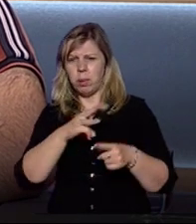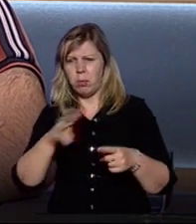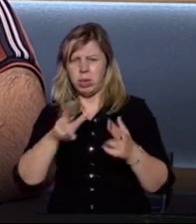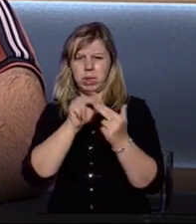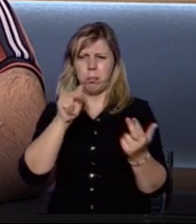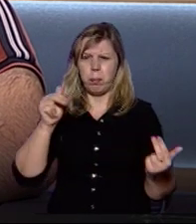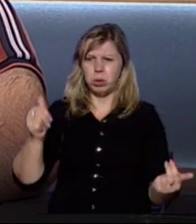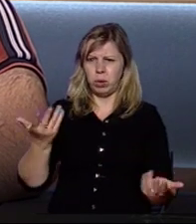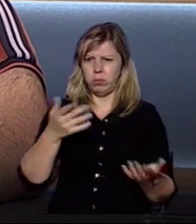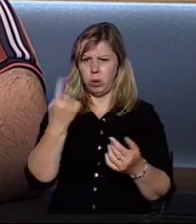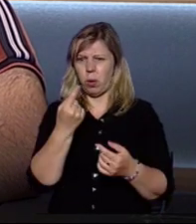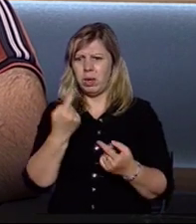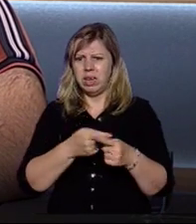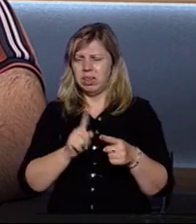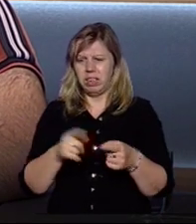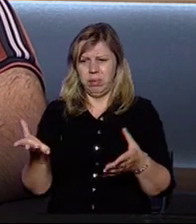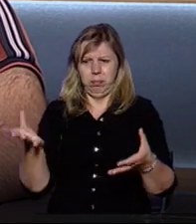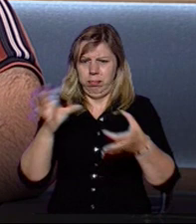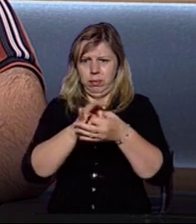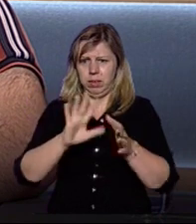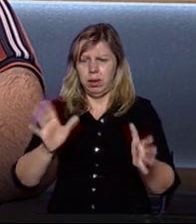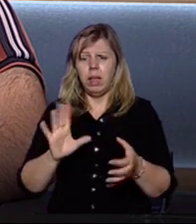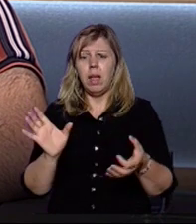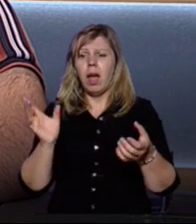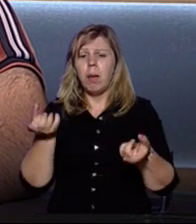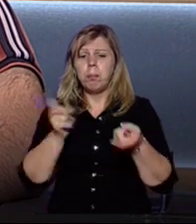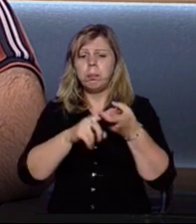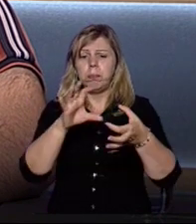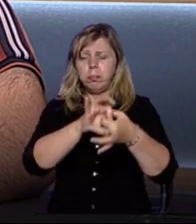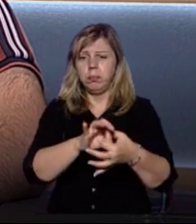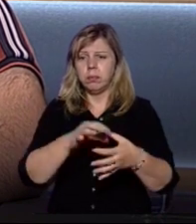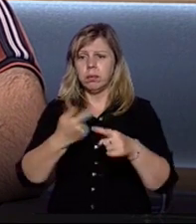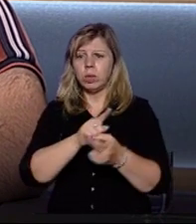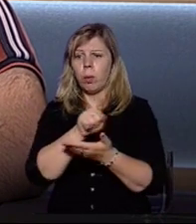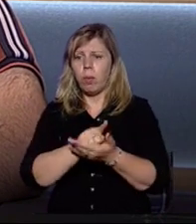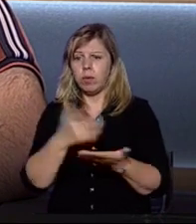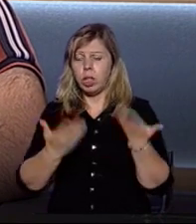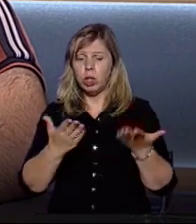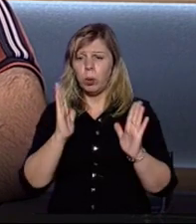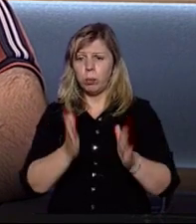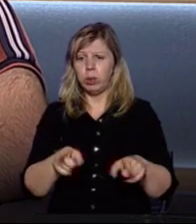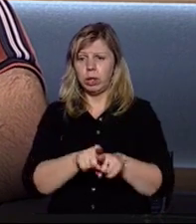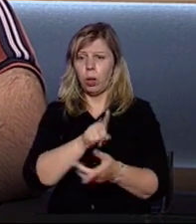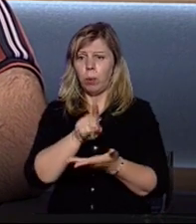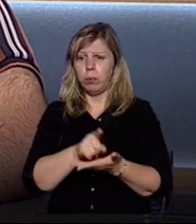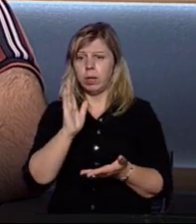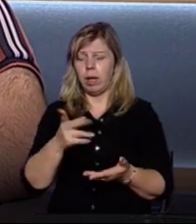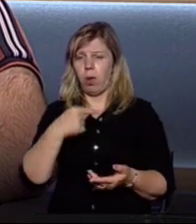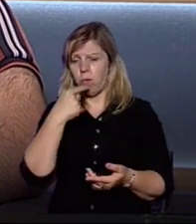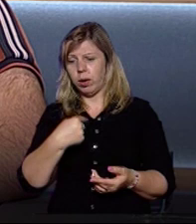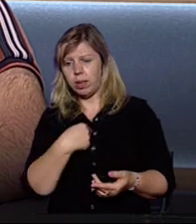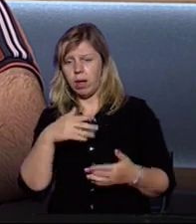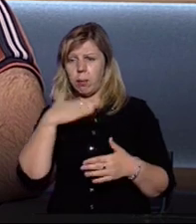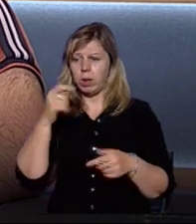Дніпропетровській області. Це не прив'язка. Прив'язка того, які будуть ці функції. Якщо будуть такі функції, як говорю я і